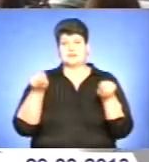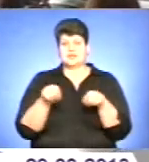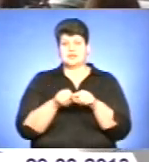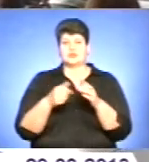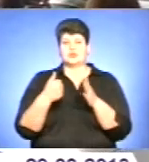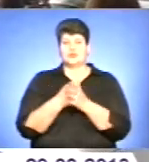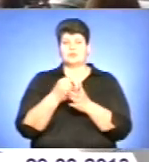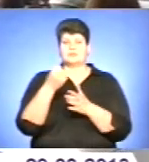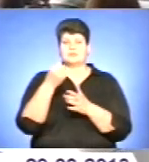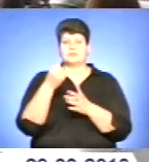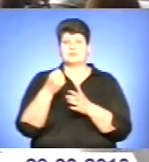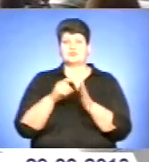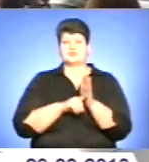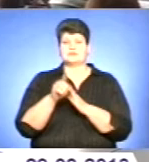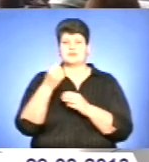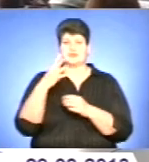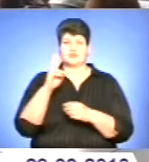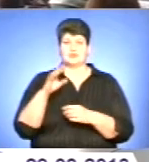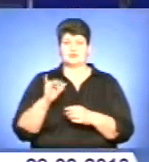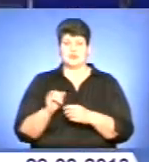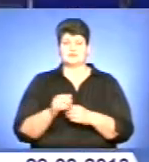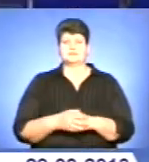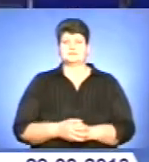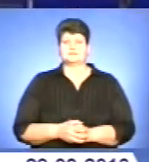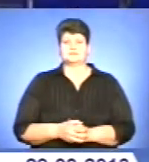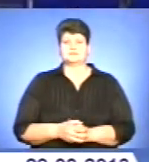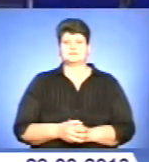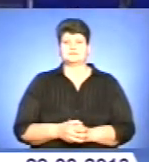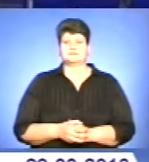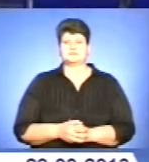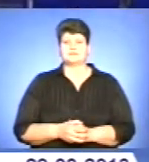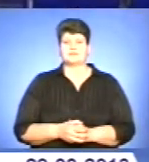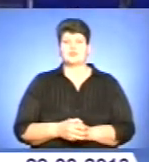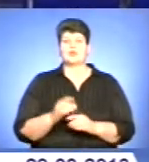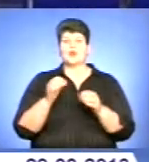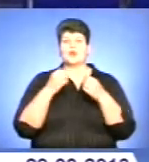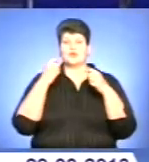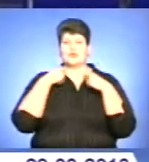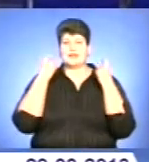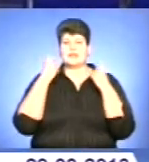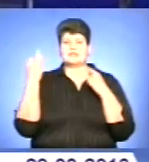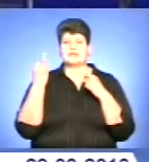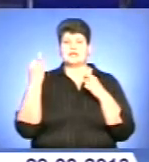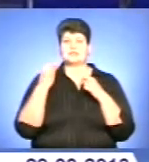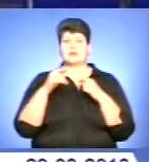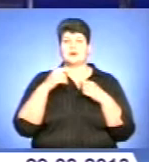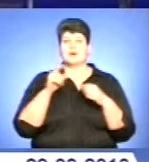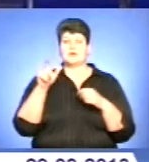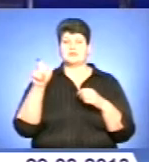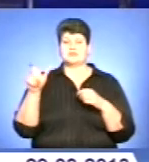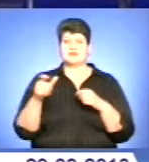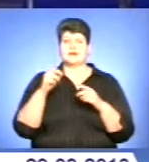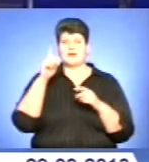днів штрафувати порушників не будуть. І до ювілею історичних постатей краю. На Тернопільщині